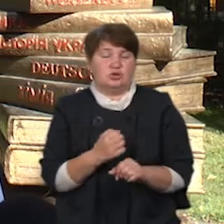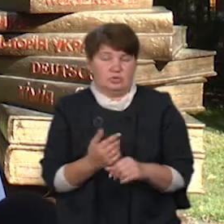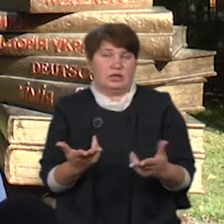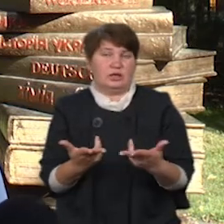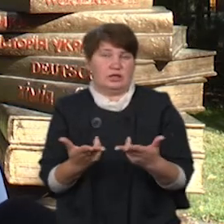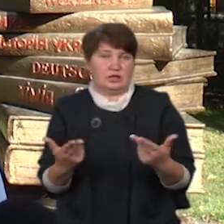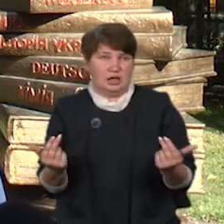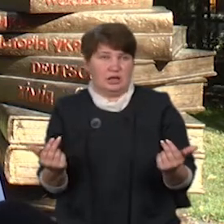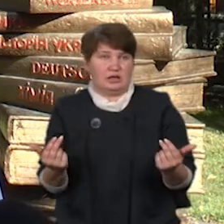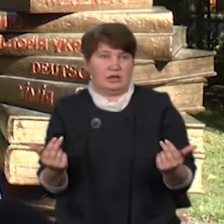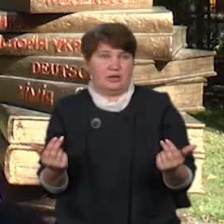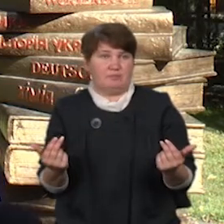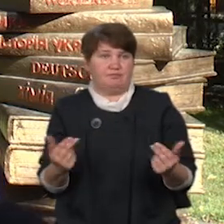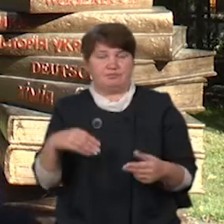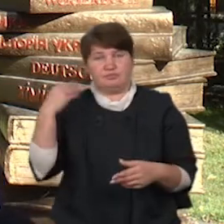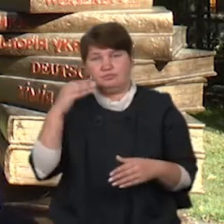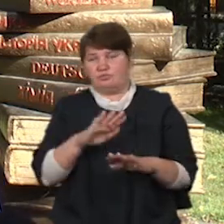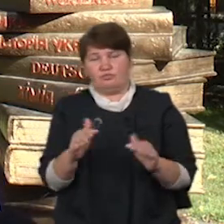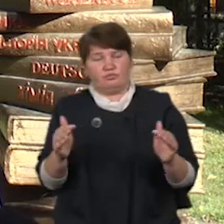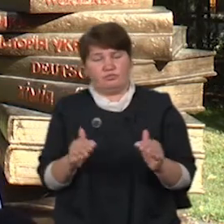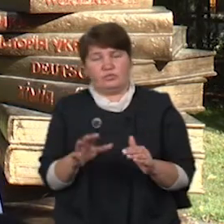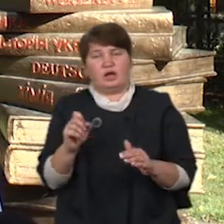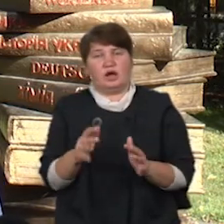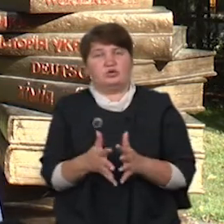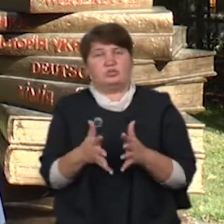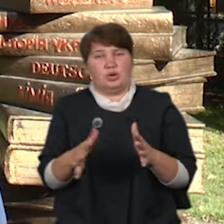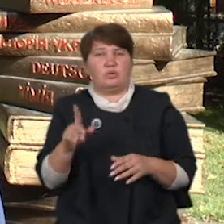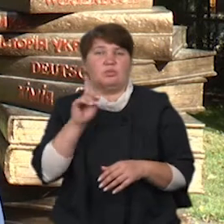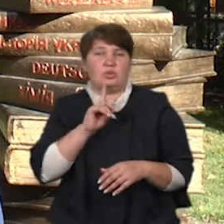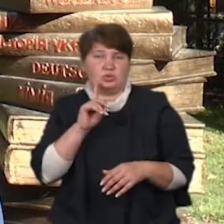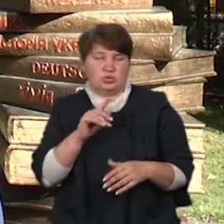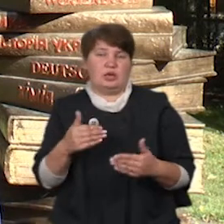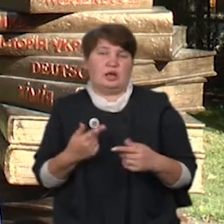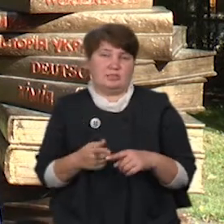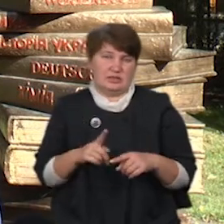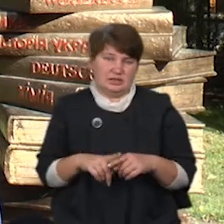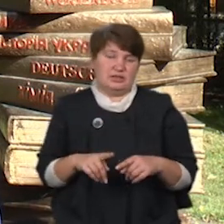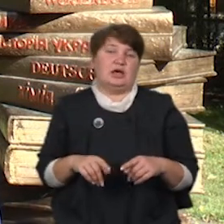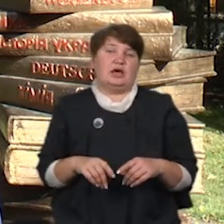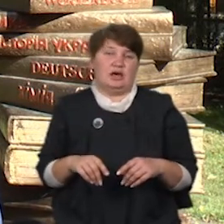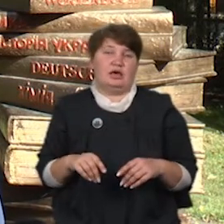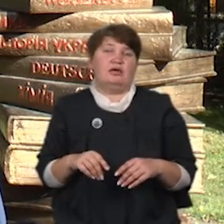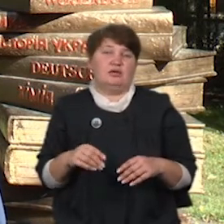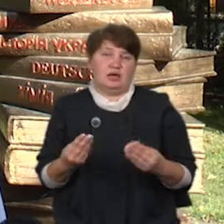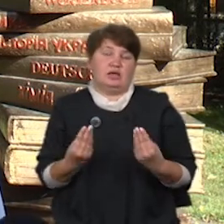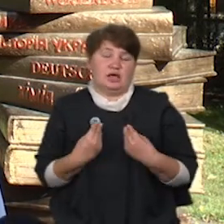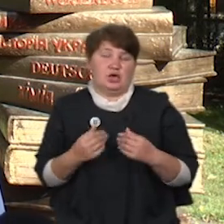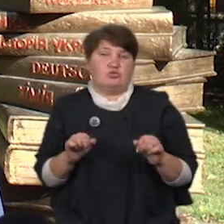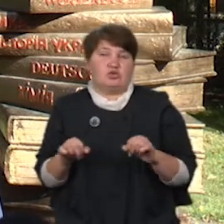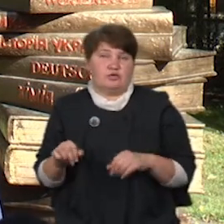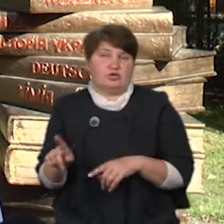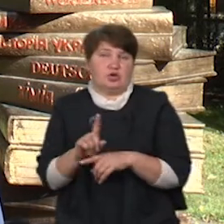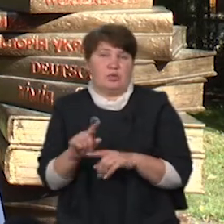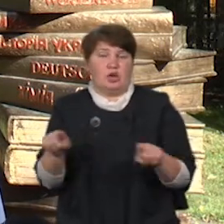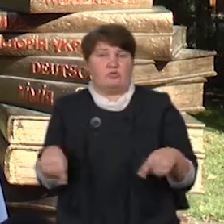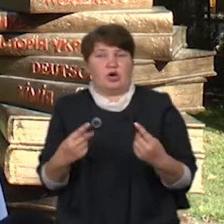Перерви не скорочували, не збільшували. Нам поки що той режим, який у нас відпрацював не був за попередні роки, дає можливість нормально організовувати